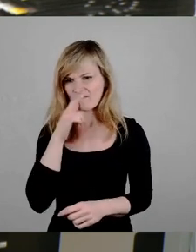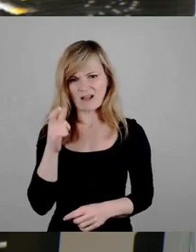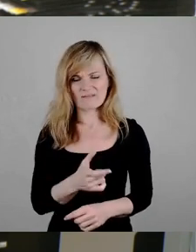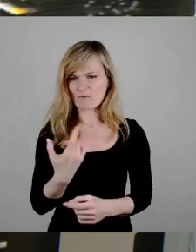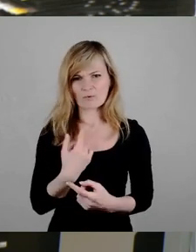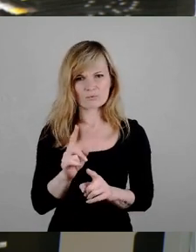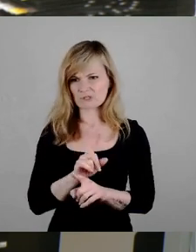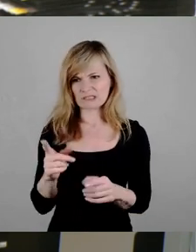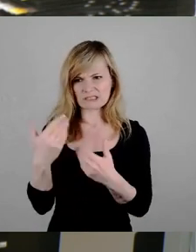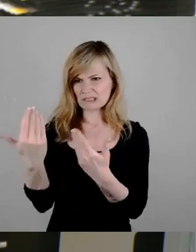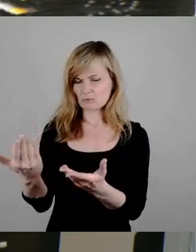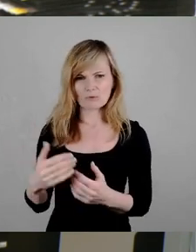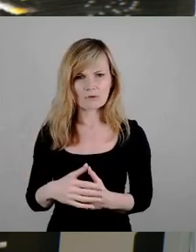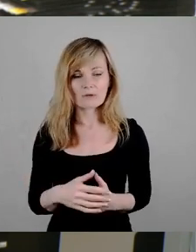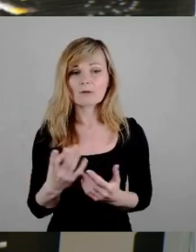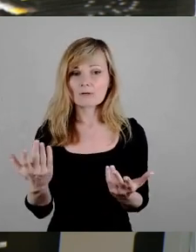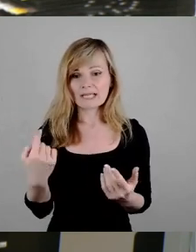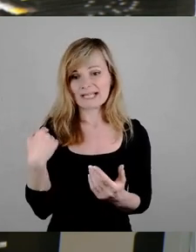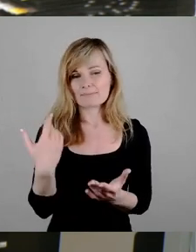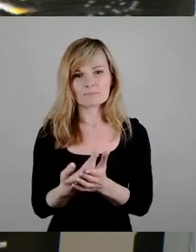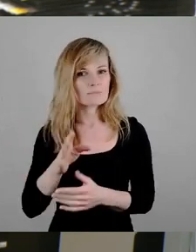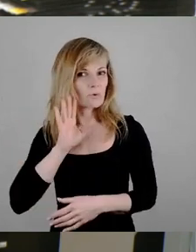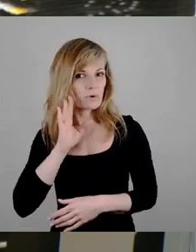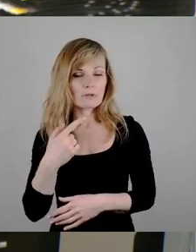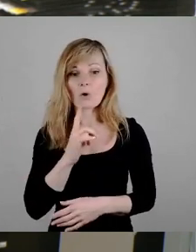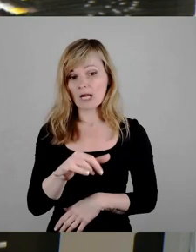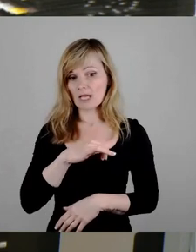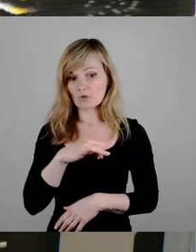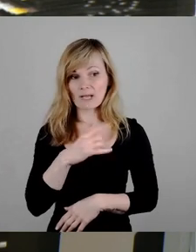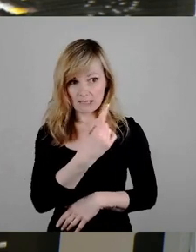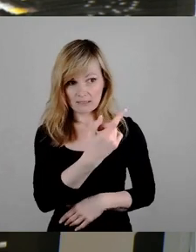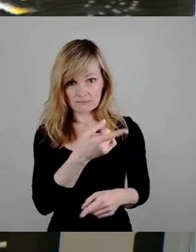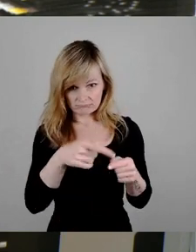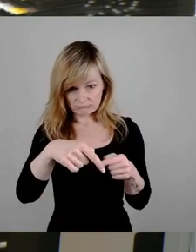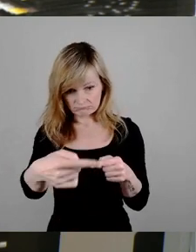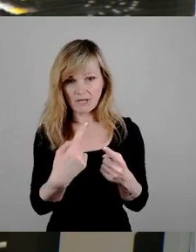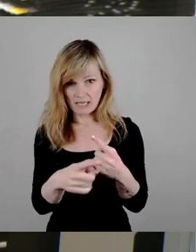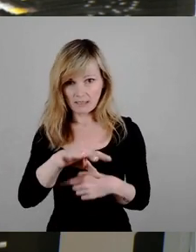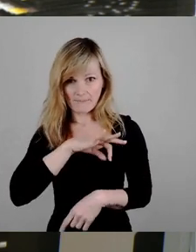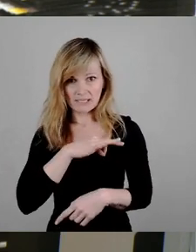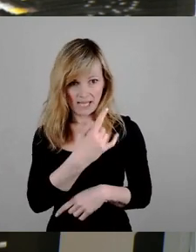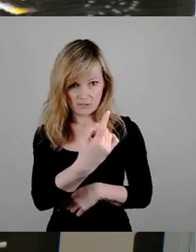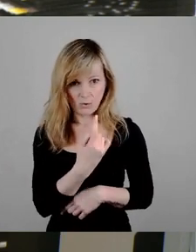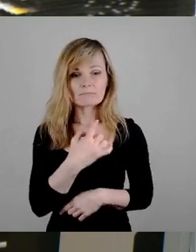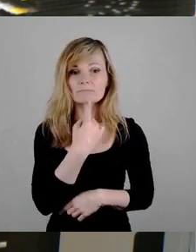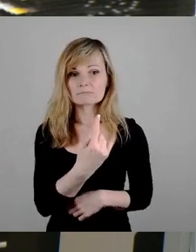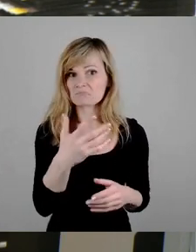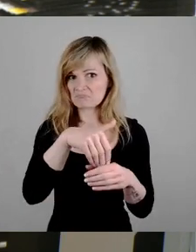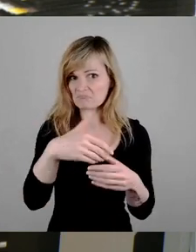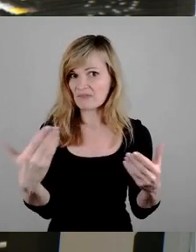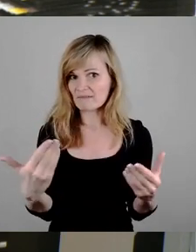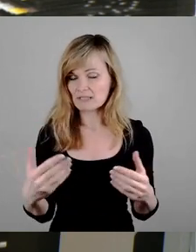Und wir haben es jetzt gerade gehört, ich bin noch gespannt auf die anderen Redebeiträge. Ich fürchte eben, dass aufgrund dieses nicht